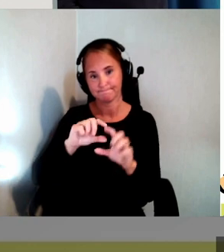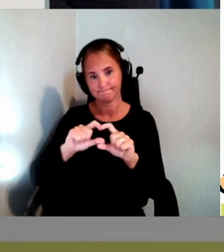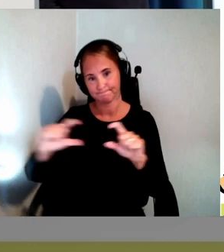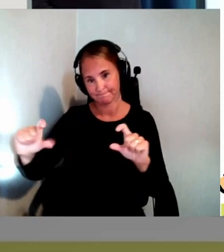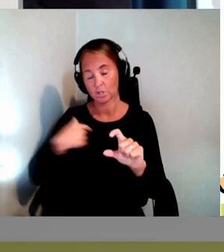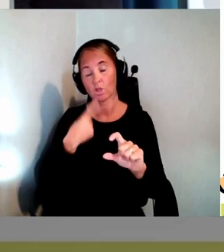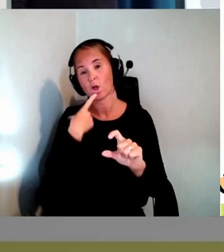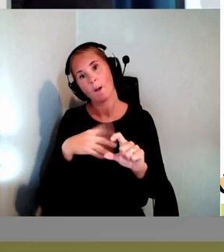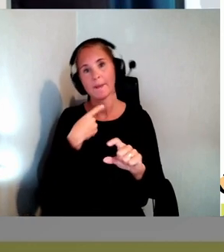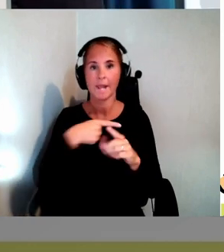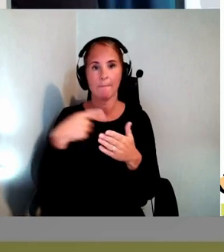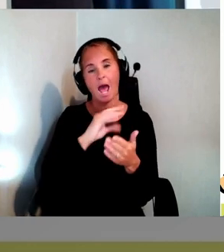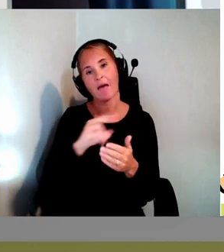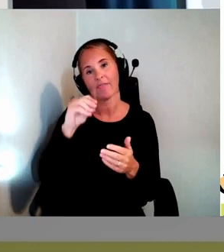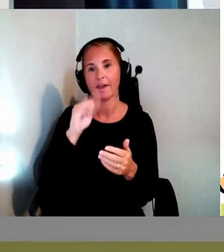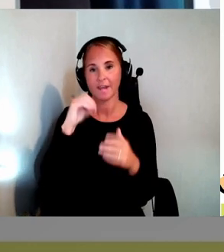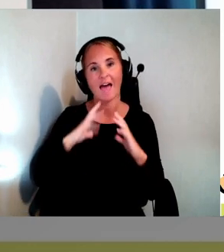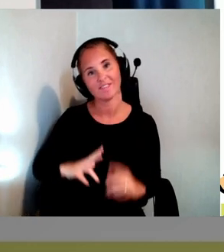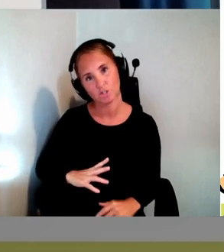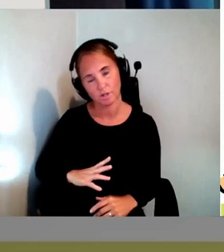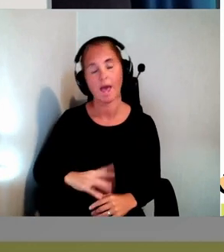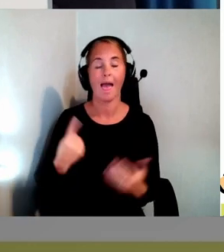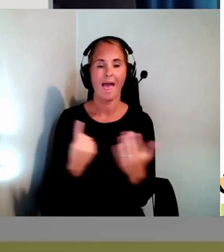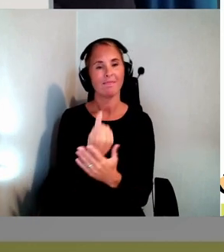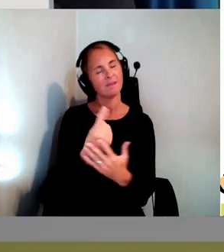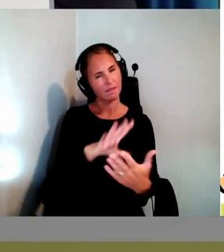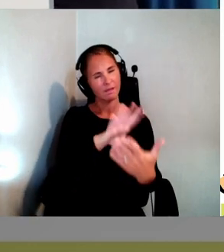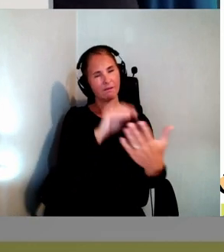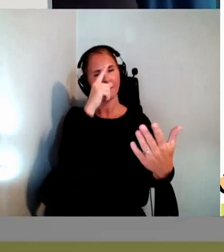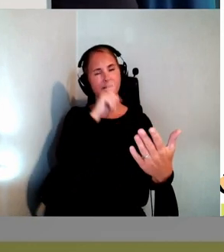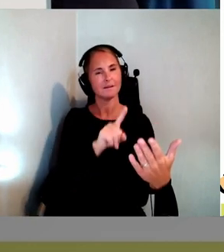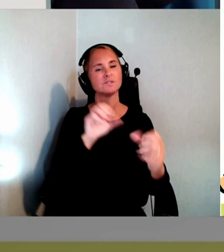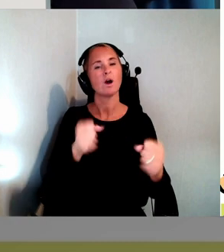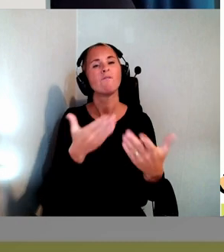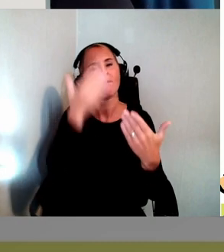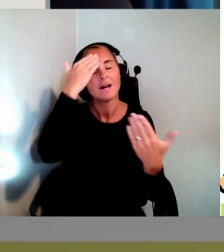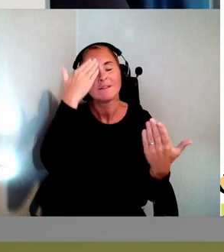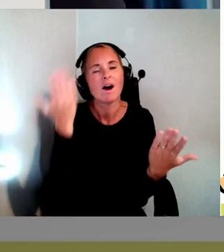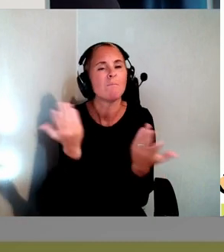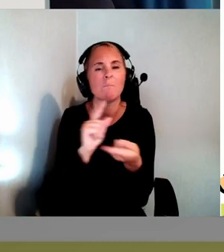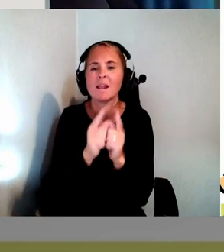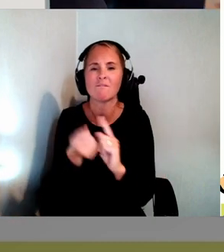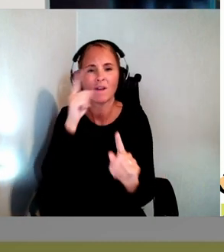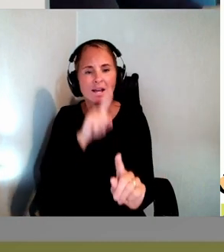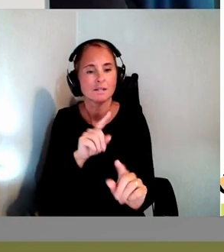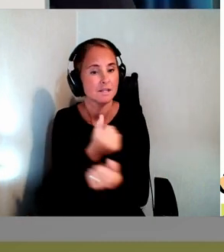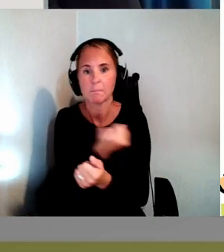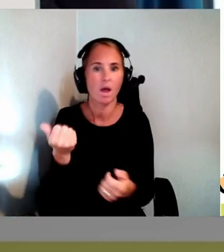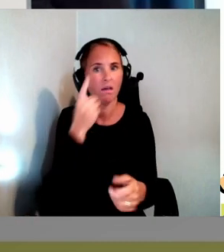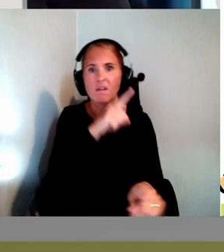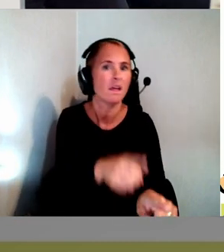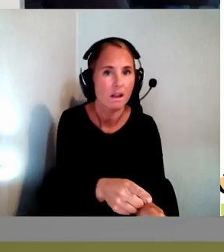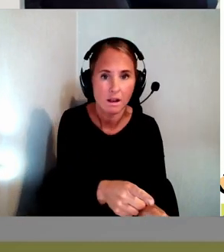ett namn här. Anna Andersson. Det händer ju att man tolkar fel. Då ska man få veta. Vad var det som var fel? Det ska inte bara stå fel. Det är fel.